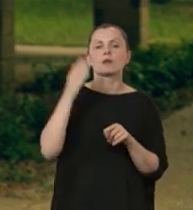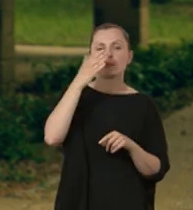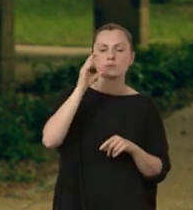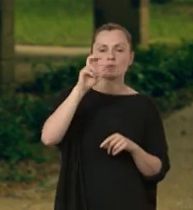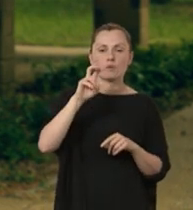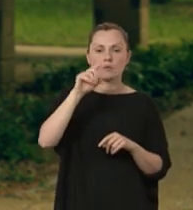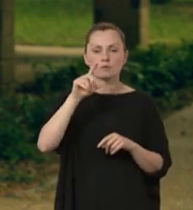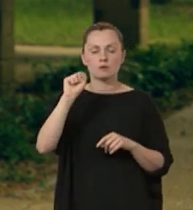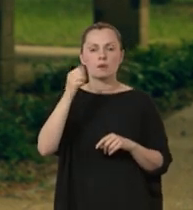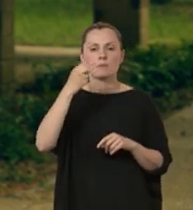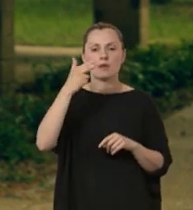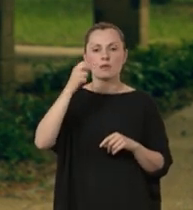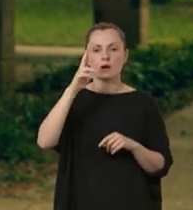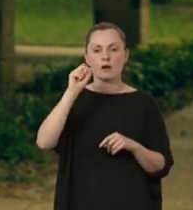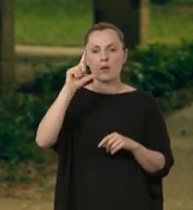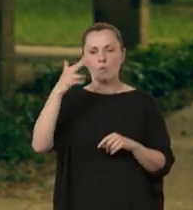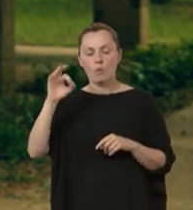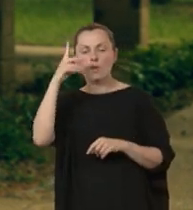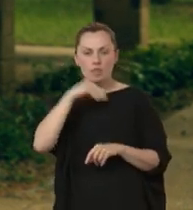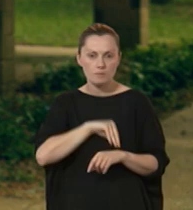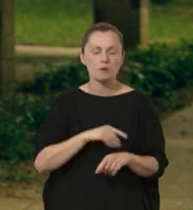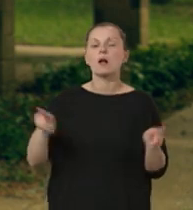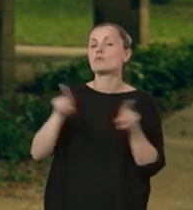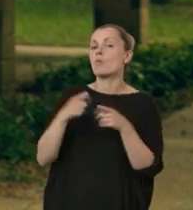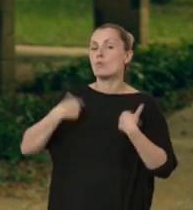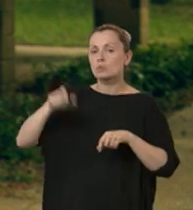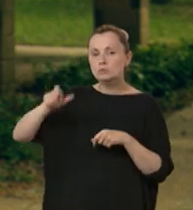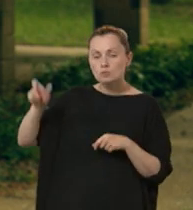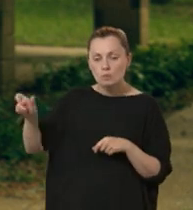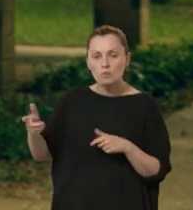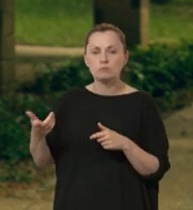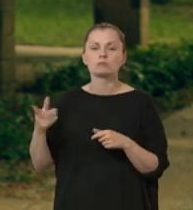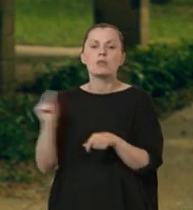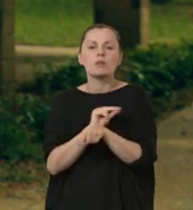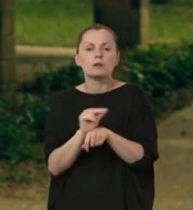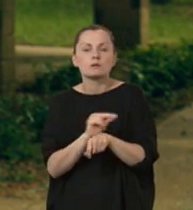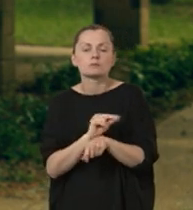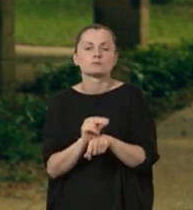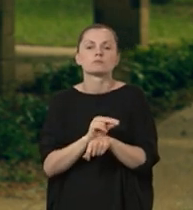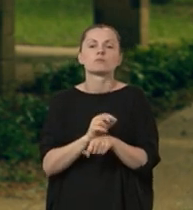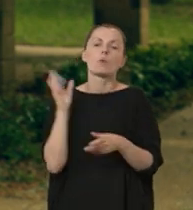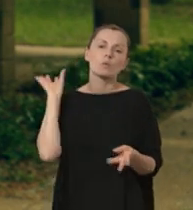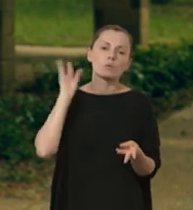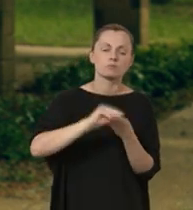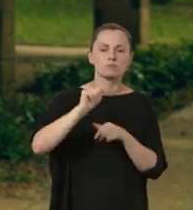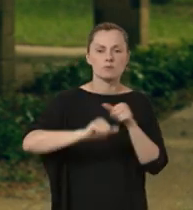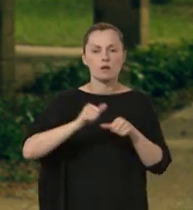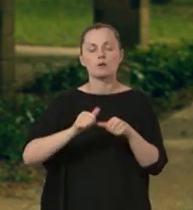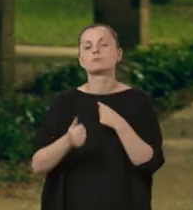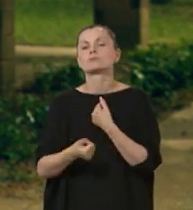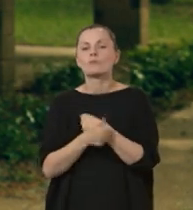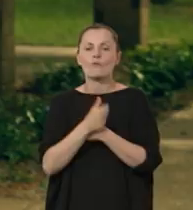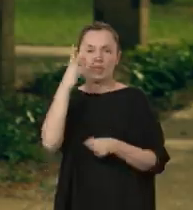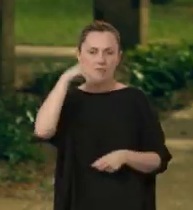psychozę maniakalno-depresyjną, jak również osoby, które leczą się od wielu lat